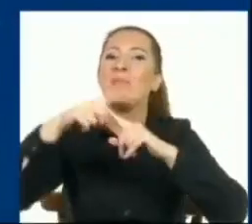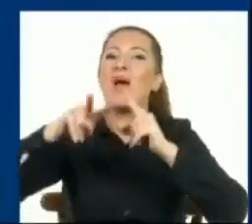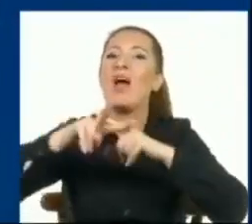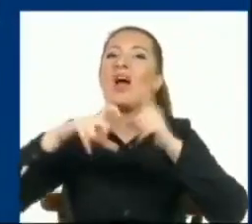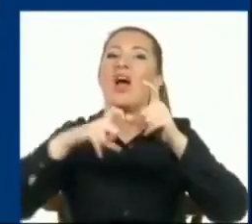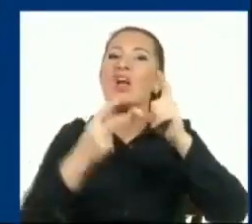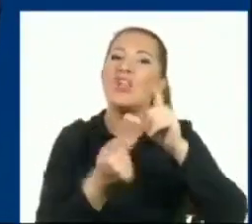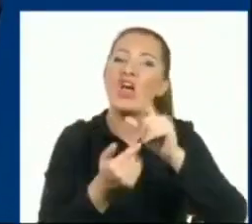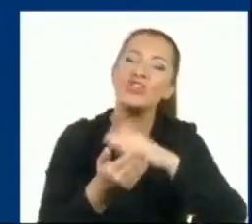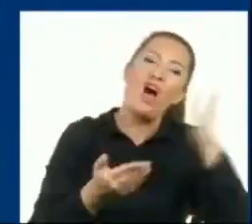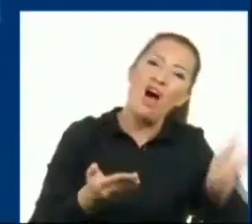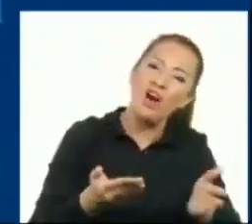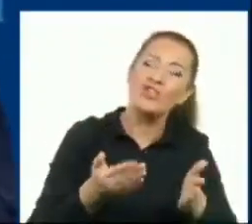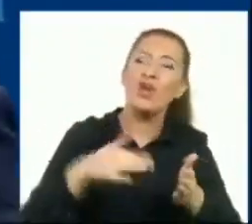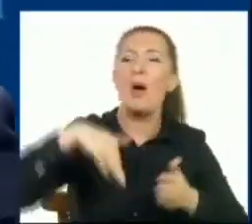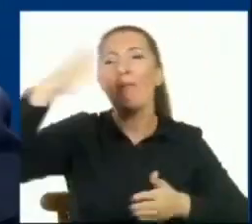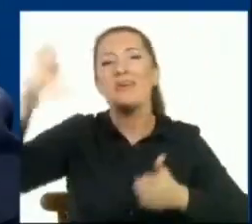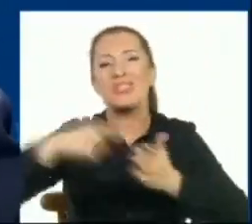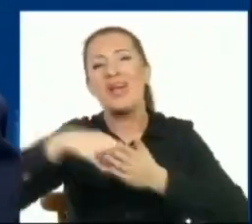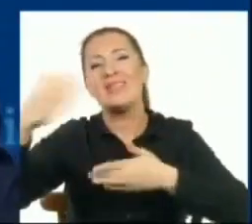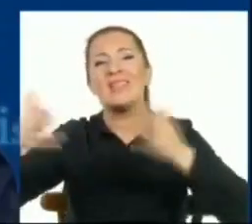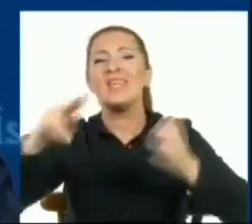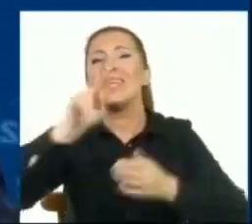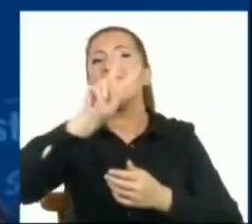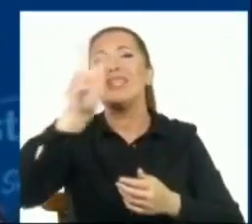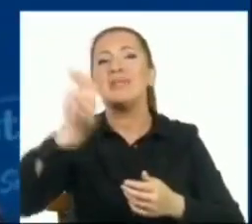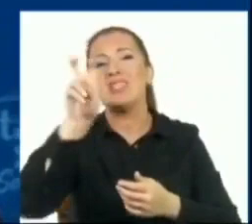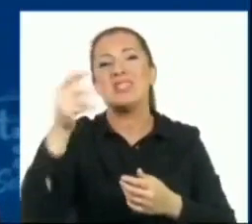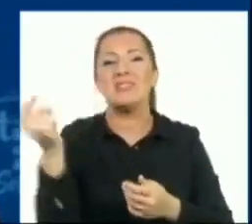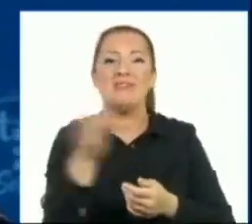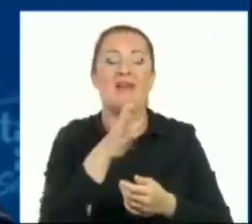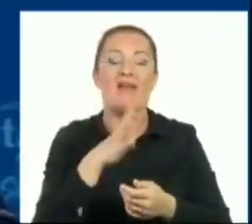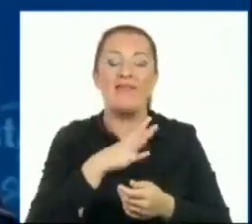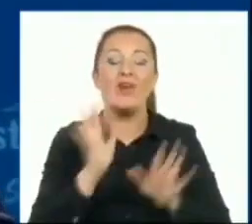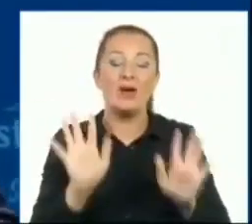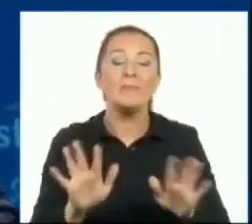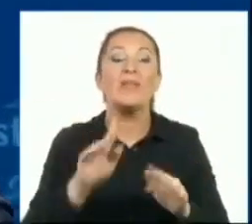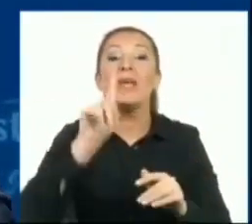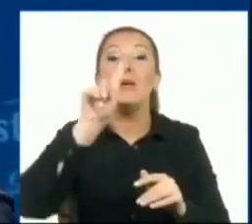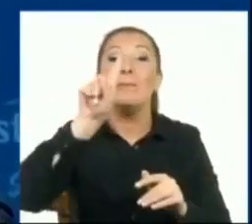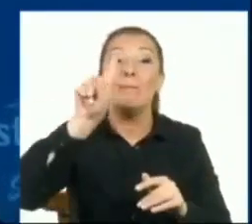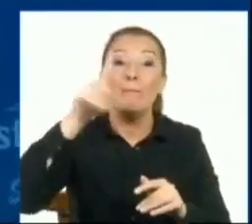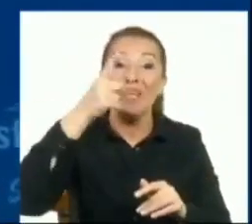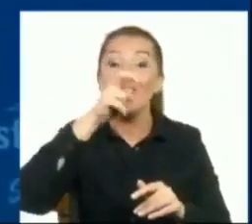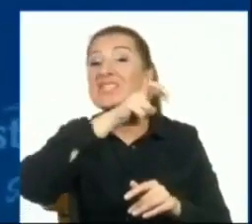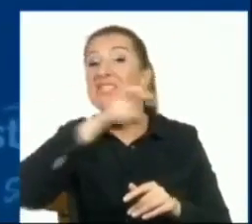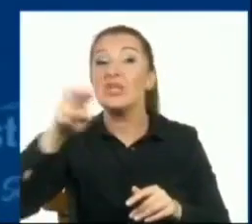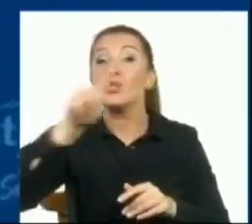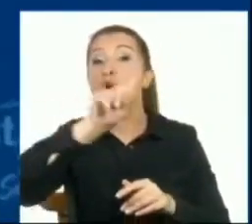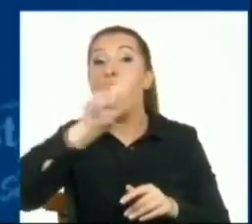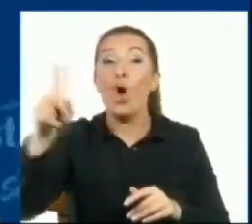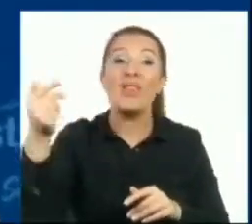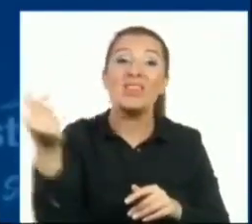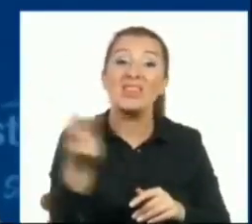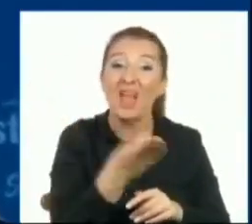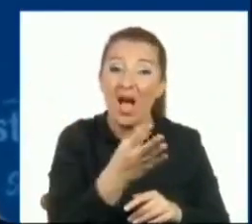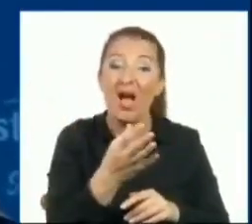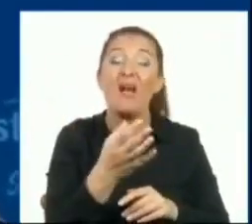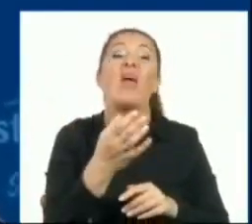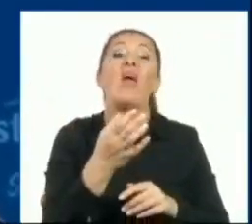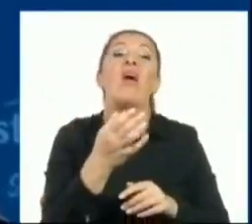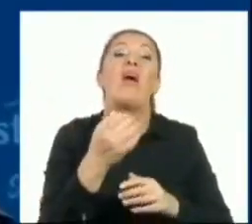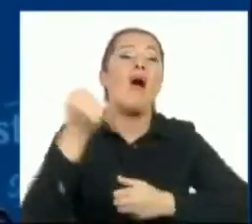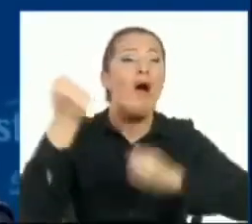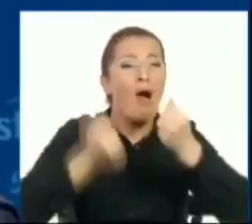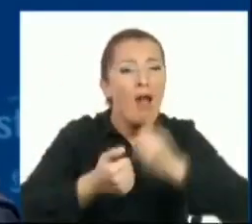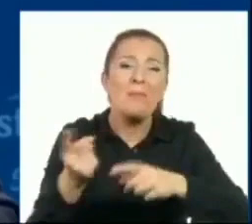ve diğer bir sürü iştirak var. Sıralamayayım şimdi. 28 tane iştirakimiz var. Bin sekiz yüz on araç. İsmail Bey bin sekiz yüz